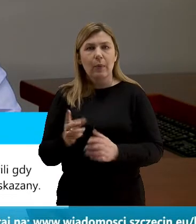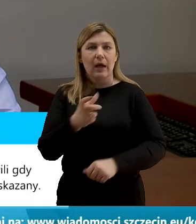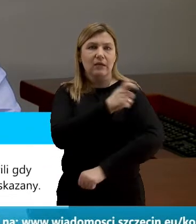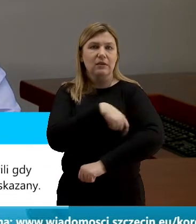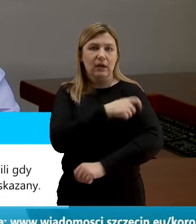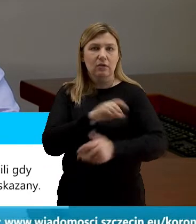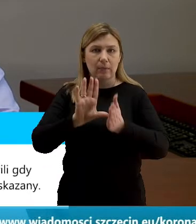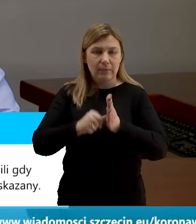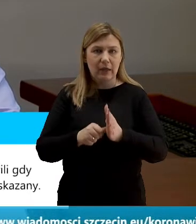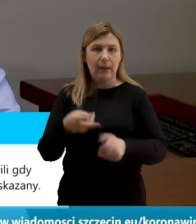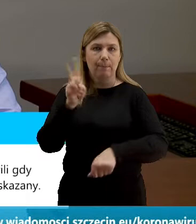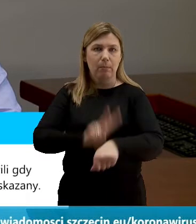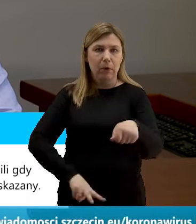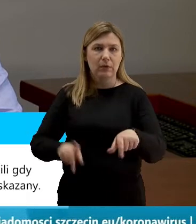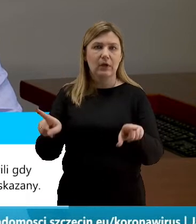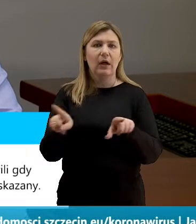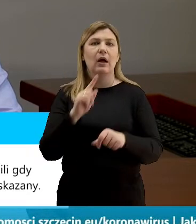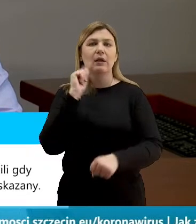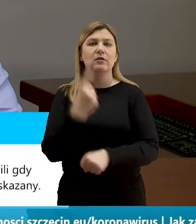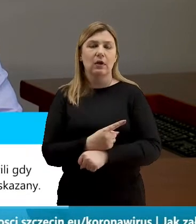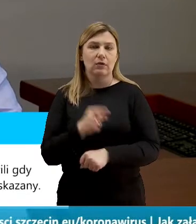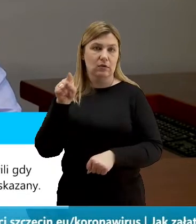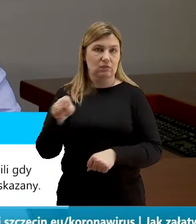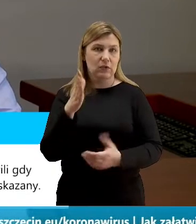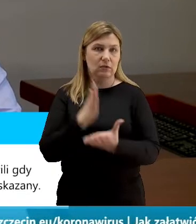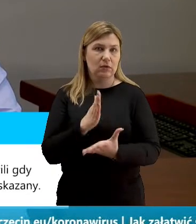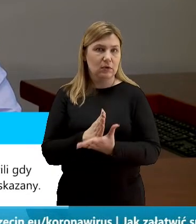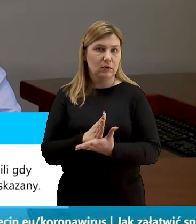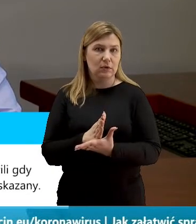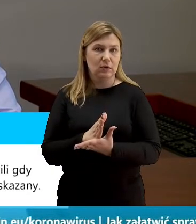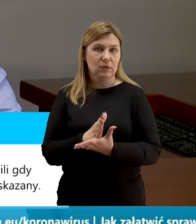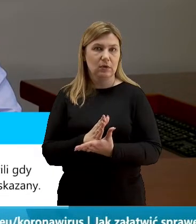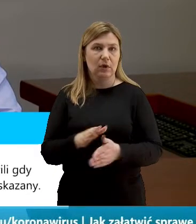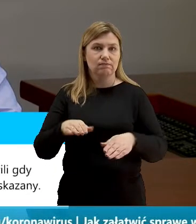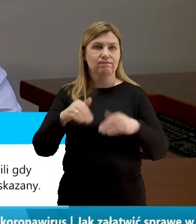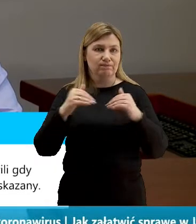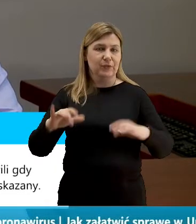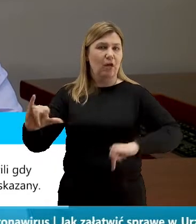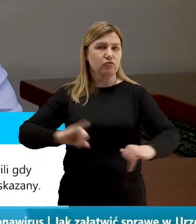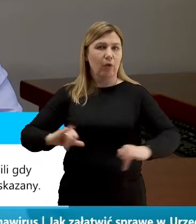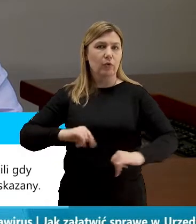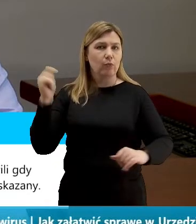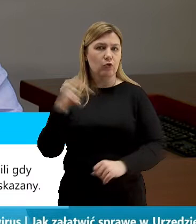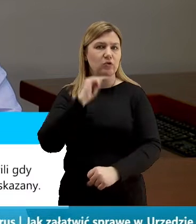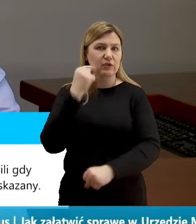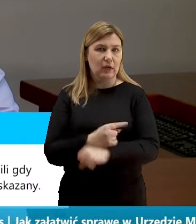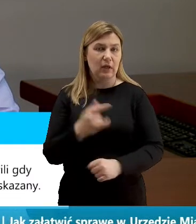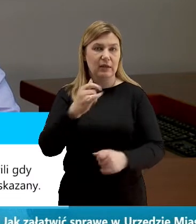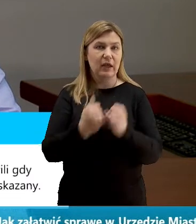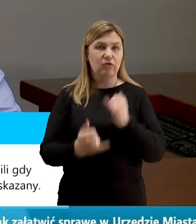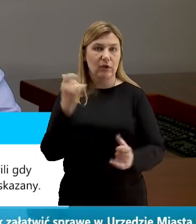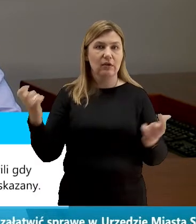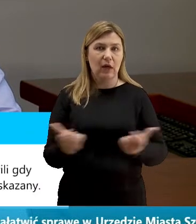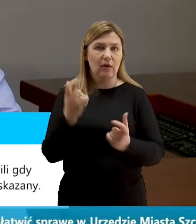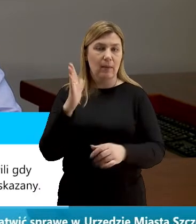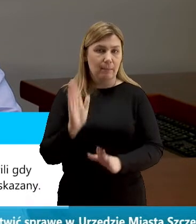Miejską i Policję. Natomiast decyzja w tej materii może zapaść tylko na poziomie rządowym, jeżeli stan zagrożenia będzie na